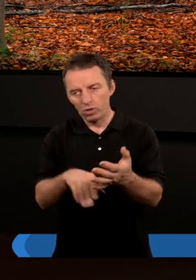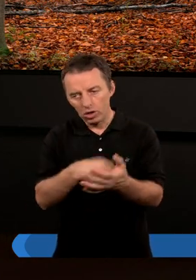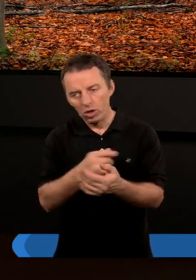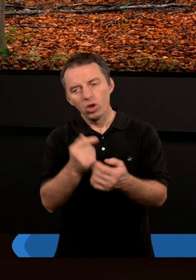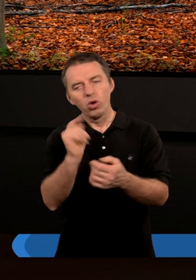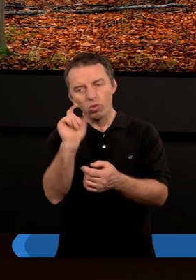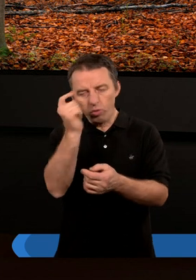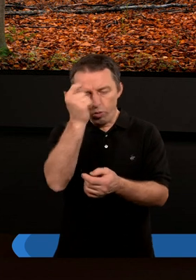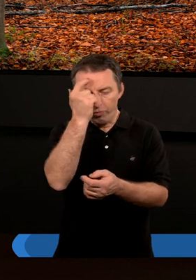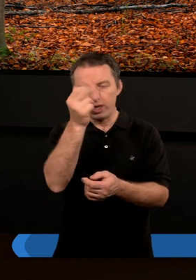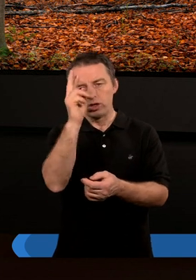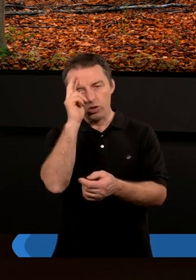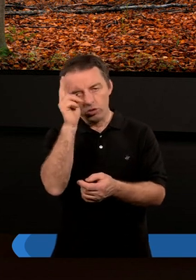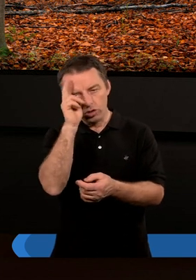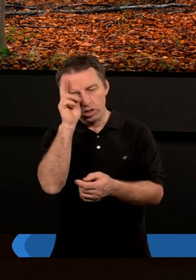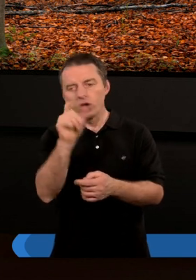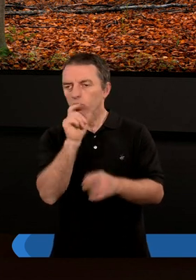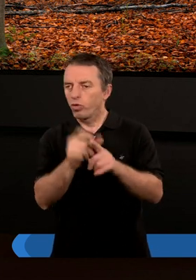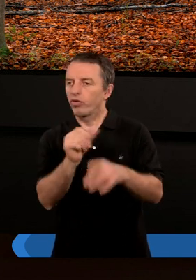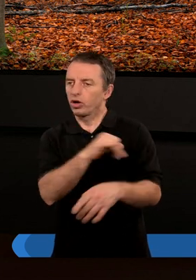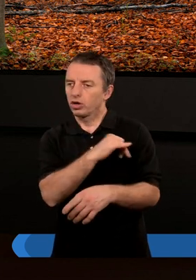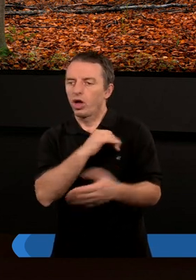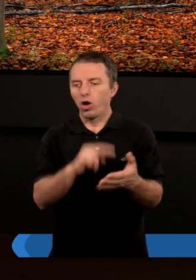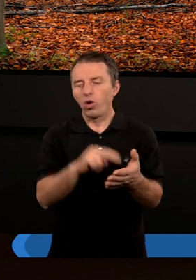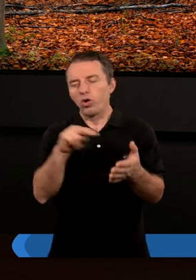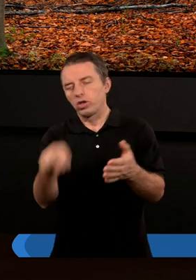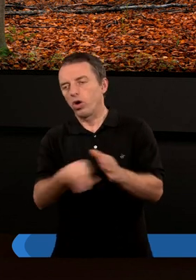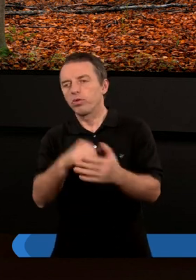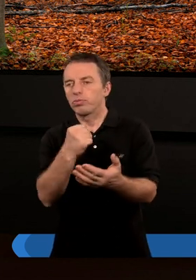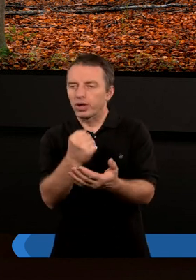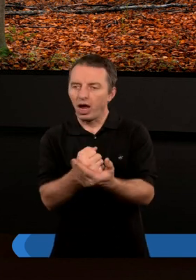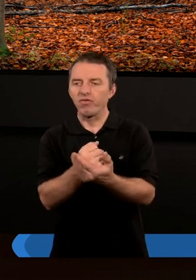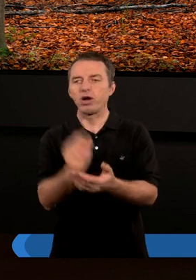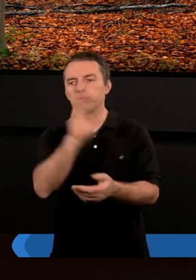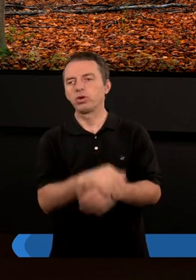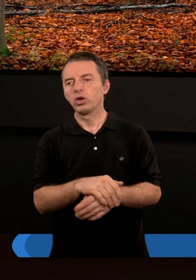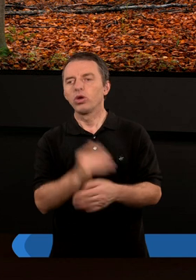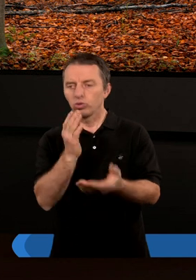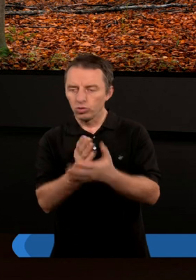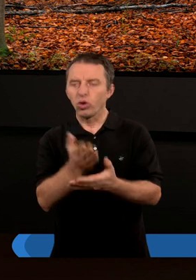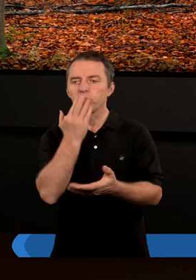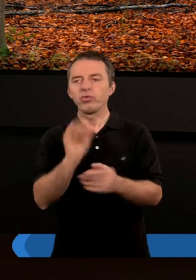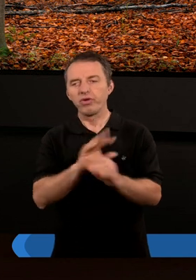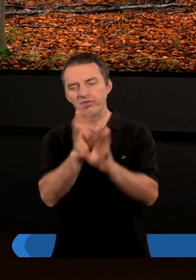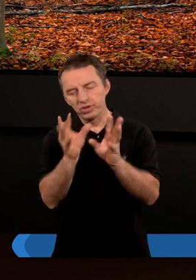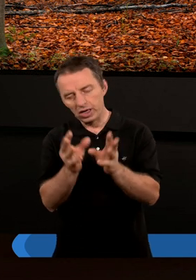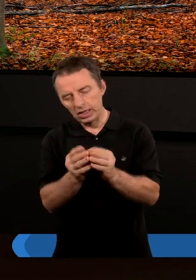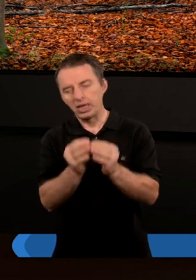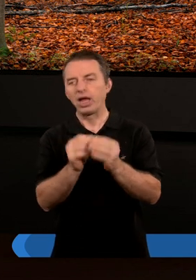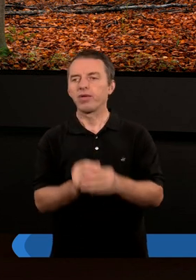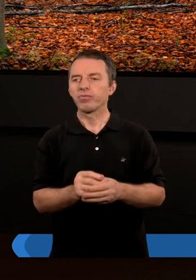Biblię, to główne takie zrozumienie tego słowa grzech to jest właśnie odejście od prawa Bożego. To, co tutaj już mówiliście wszyscy.